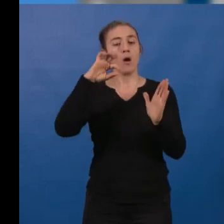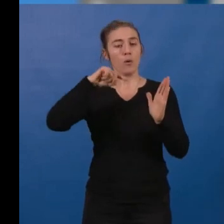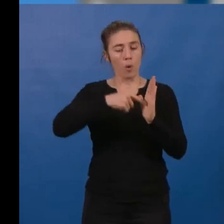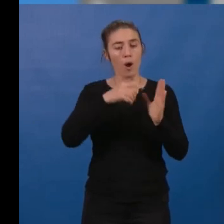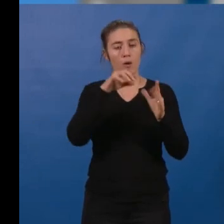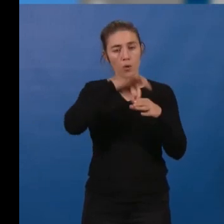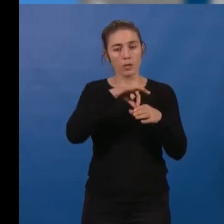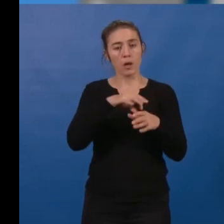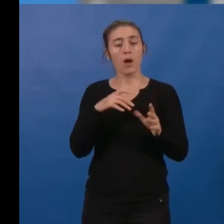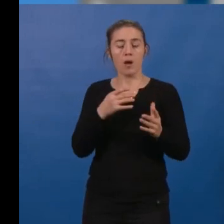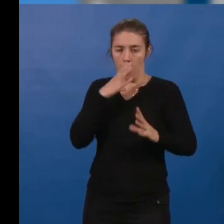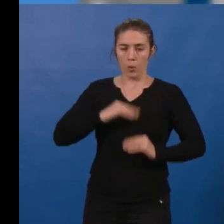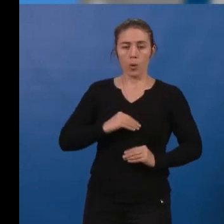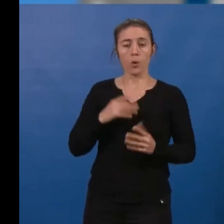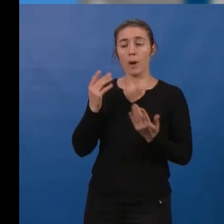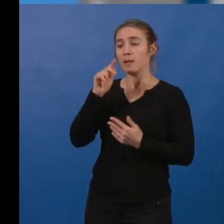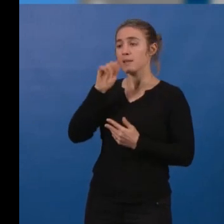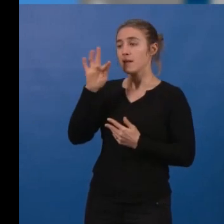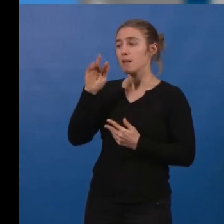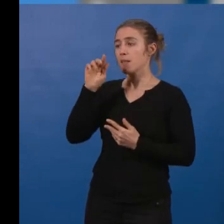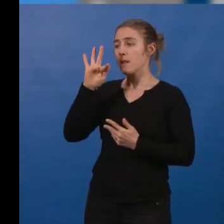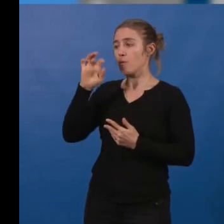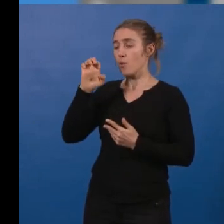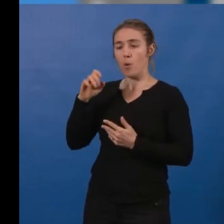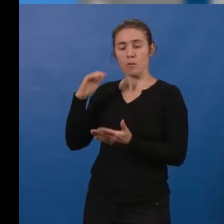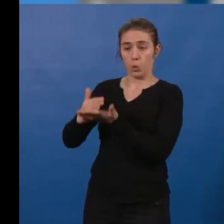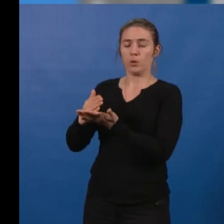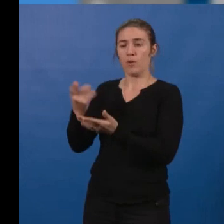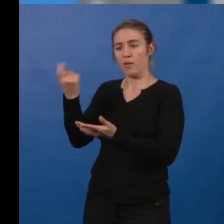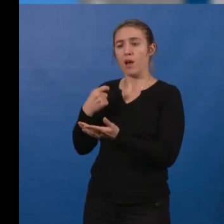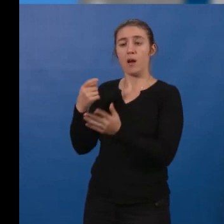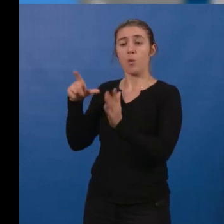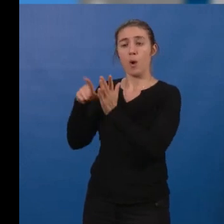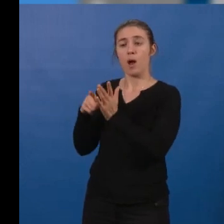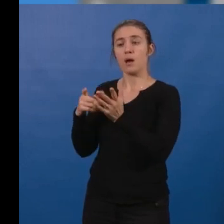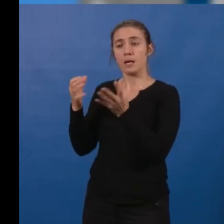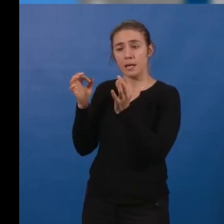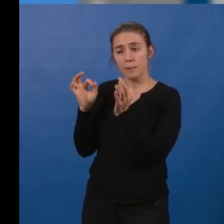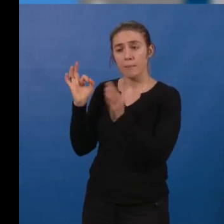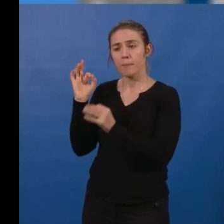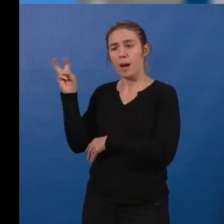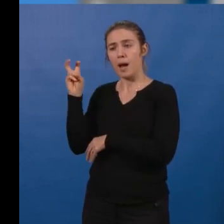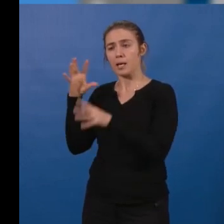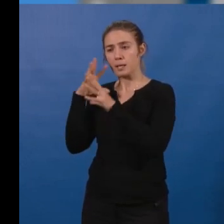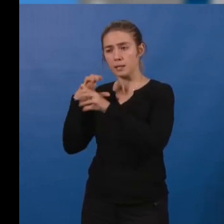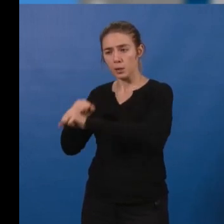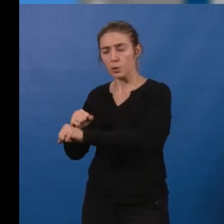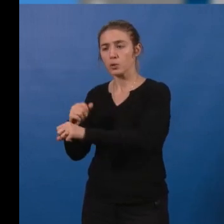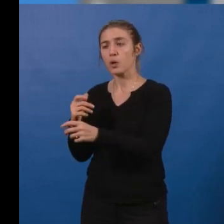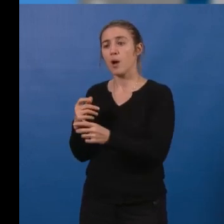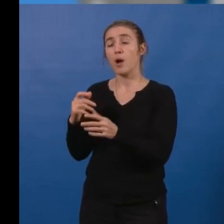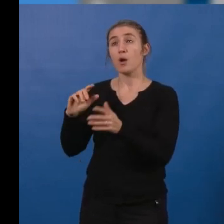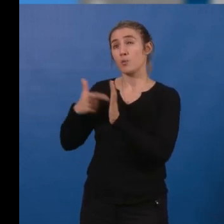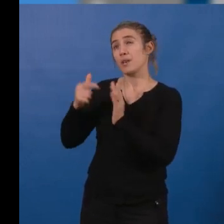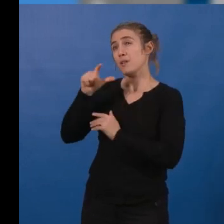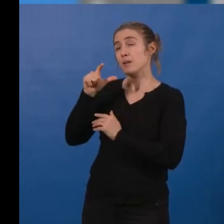scénario ZFE brutal, inscrit dans la loi Climat et Résilience, qui généralisait dès 2025 à toutes les agglomérations de